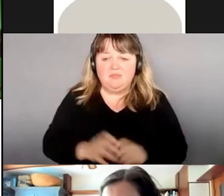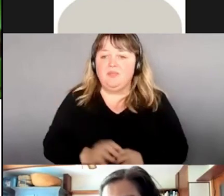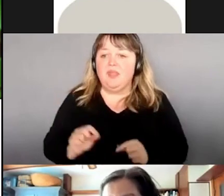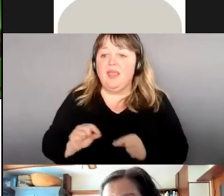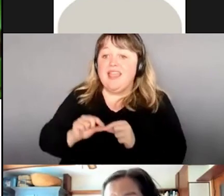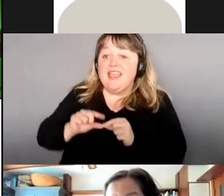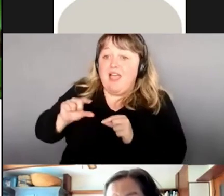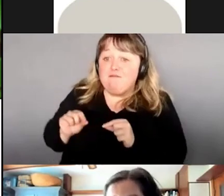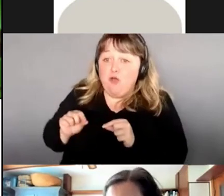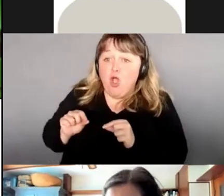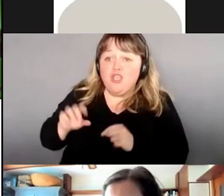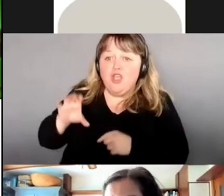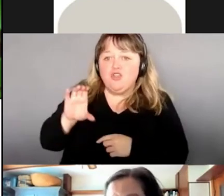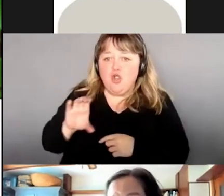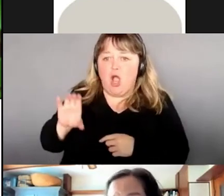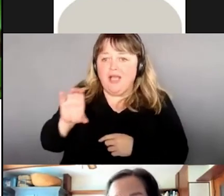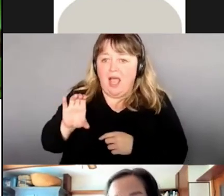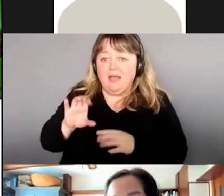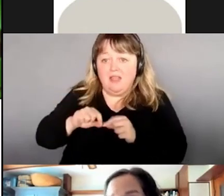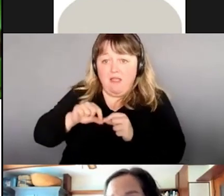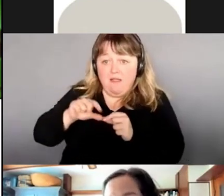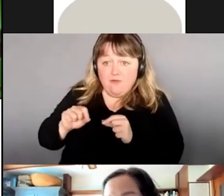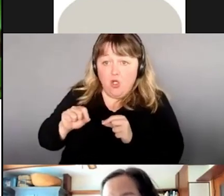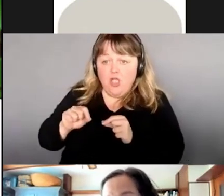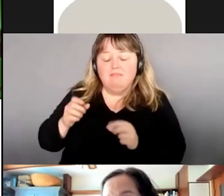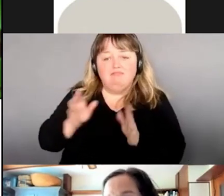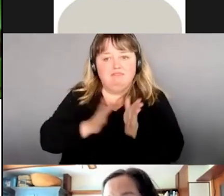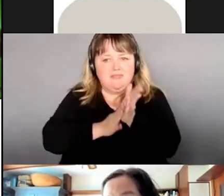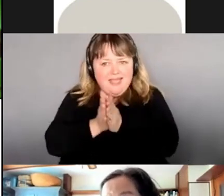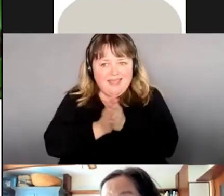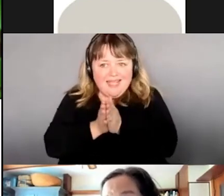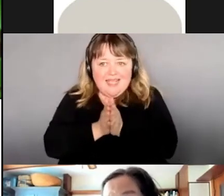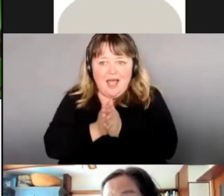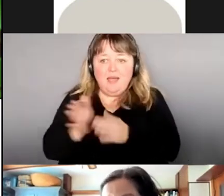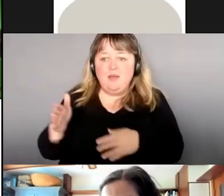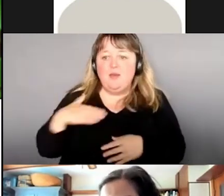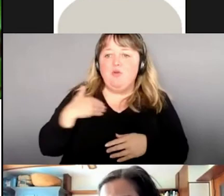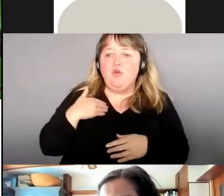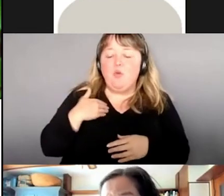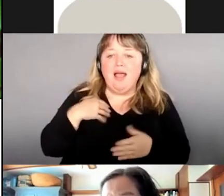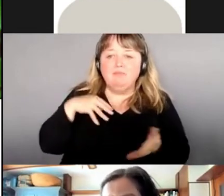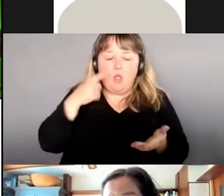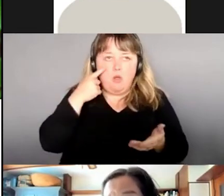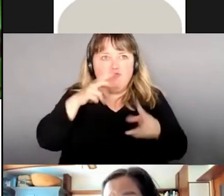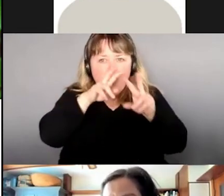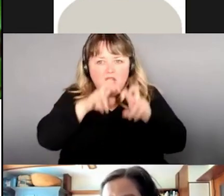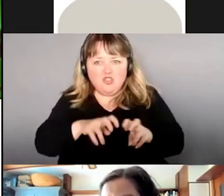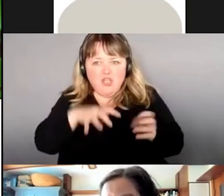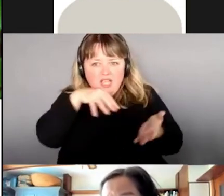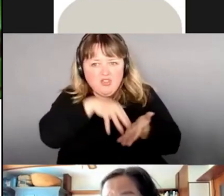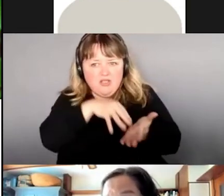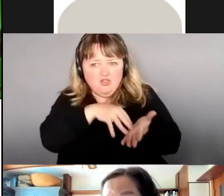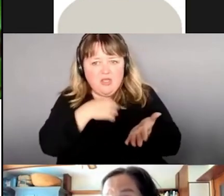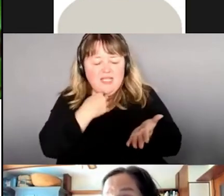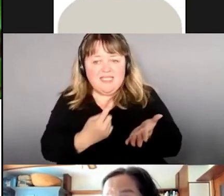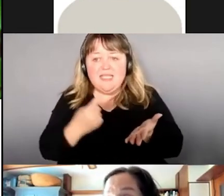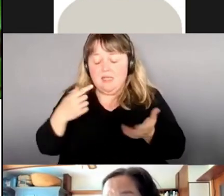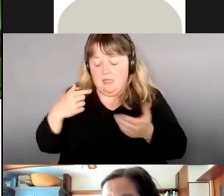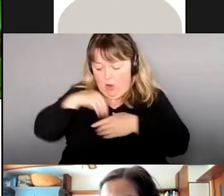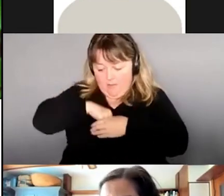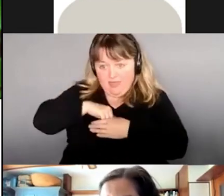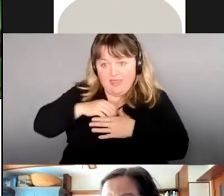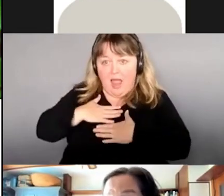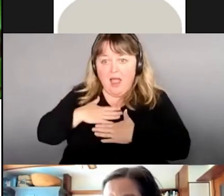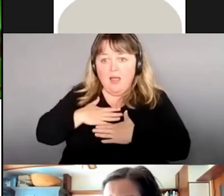intéressant parce qu'il des études qui montrent qu'elle aide le corps à se détoxifier des métaux